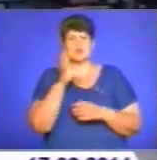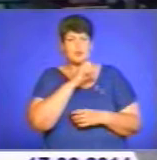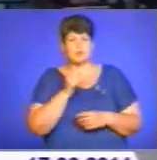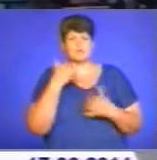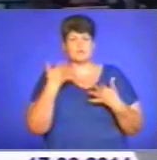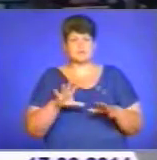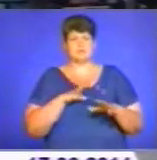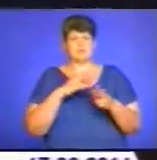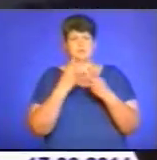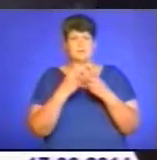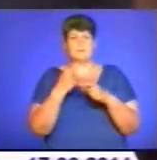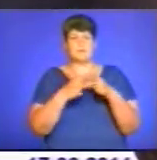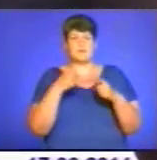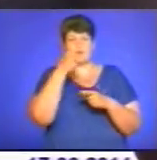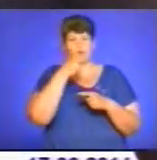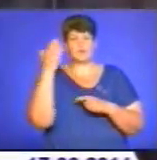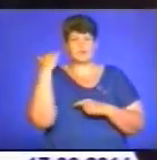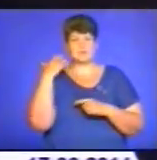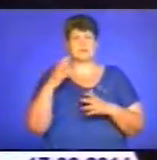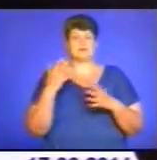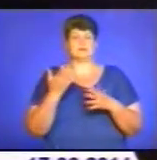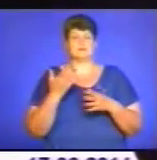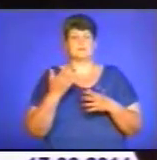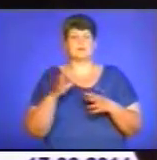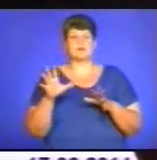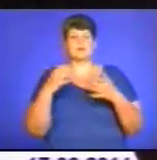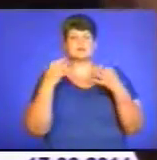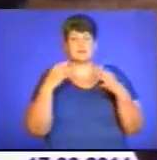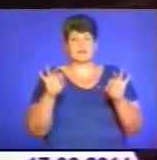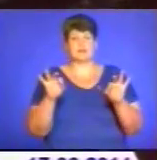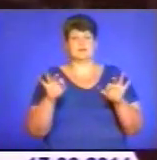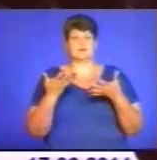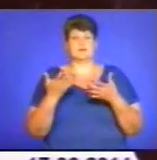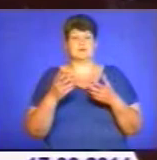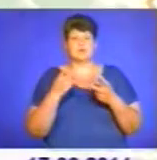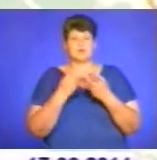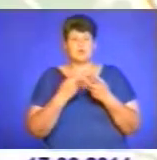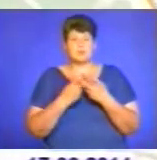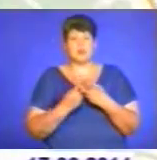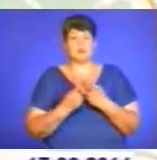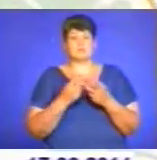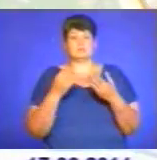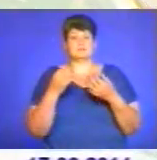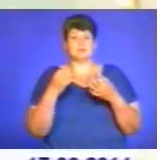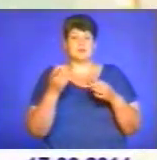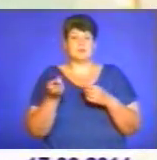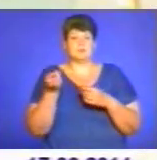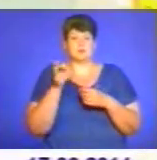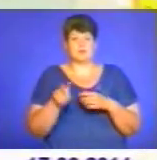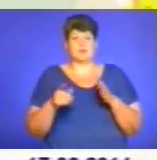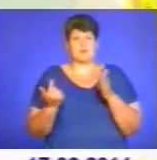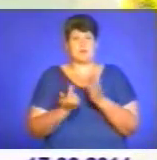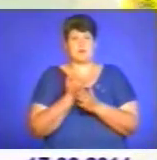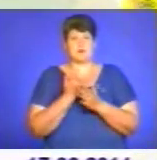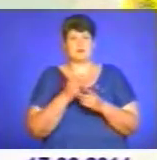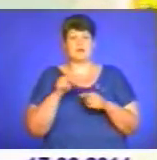Лише півроку тому звільнився з в'язниці, де провів п'ять років за незаконне заволодіння транспортним засобом. Після ізоляції повернутися в рідне село